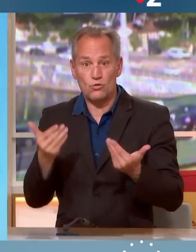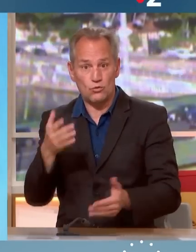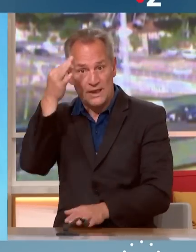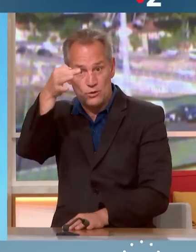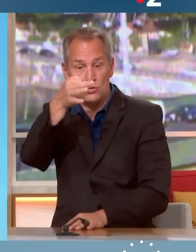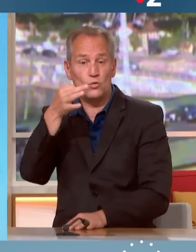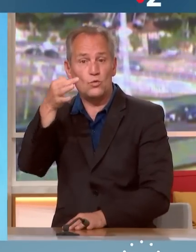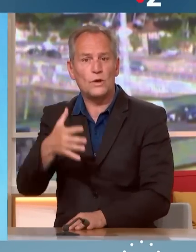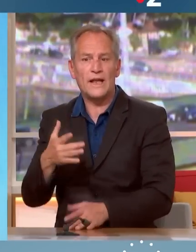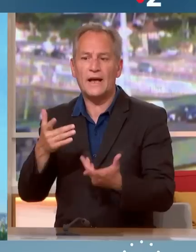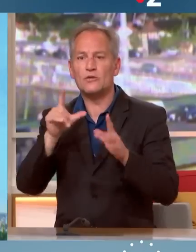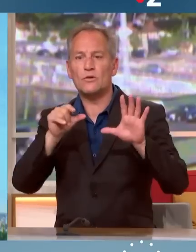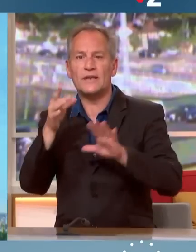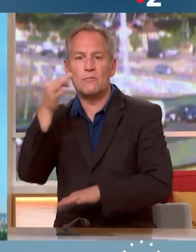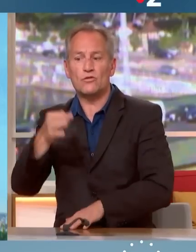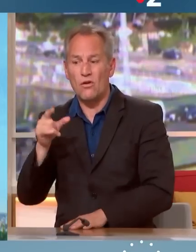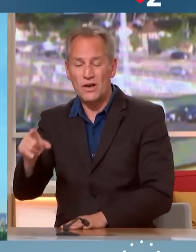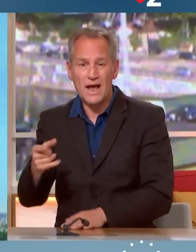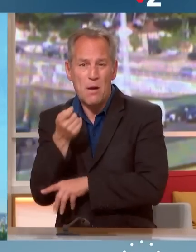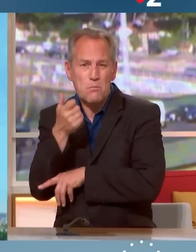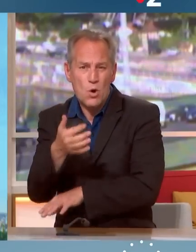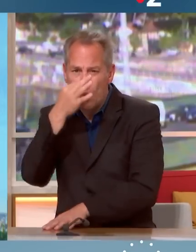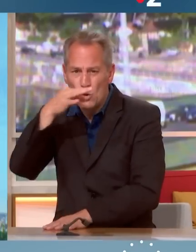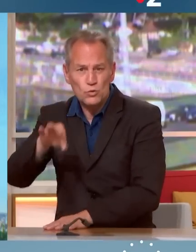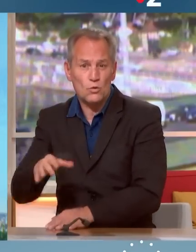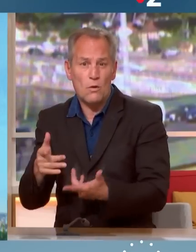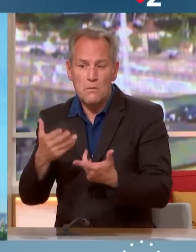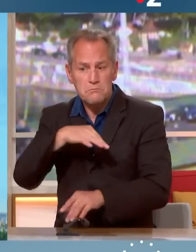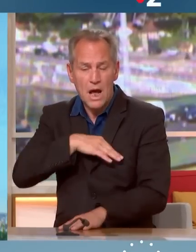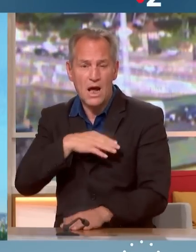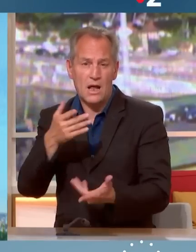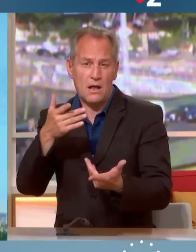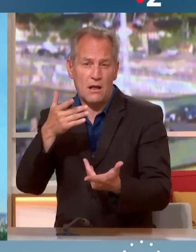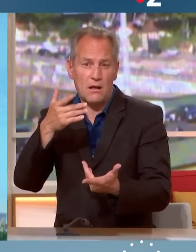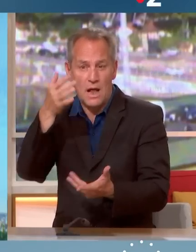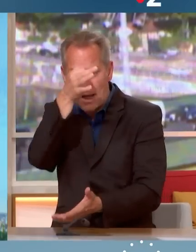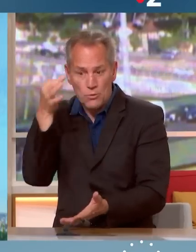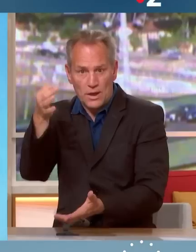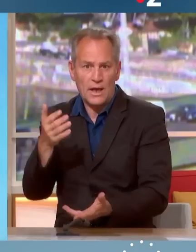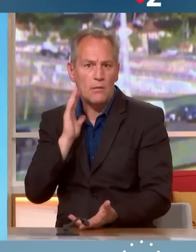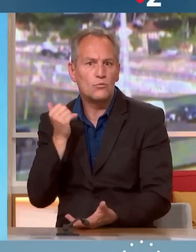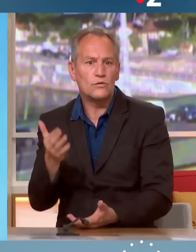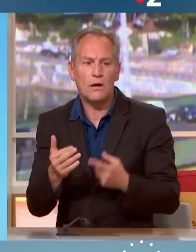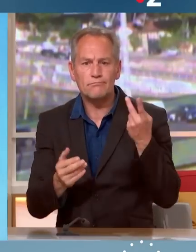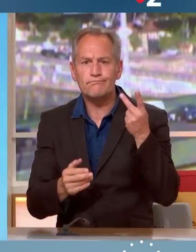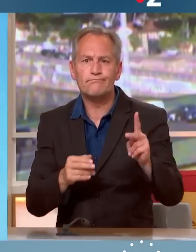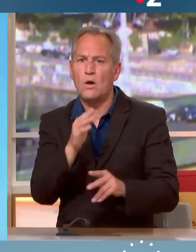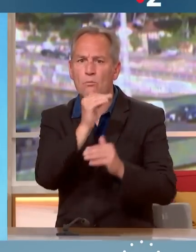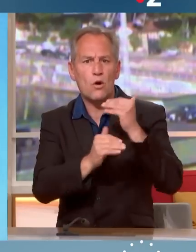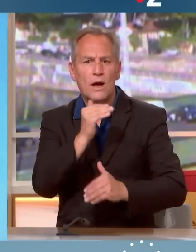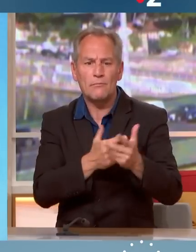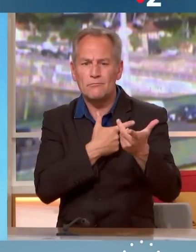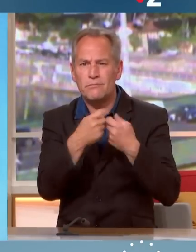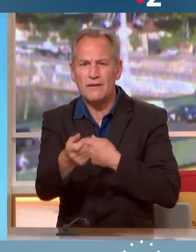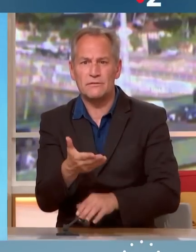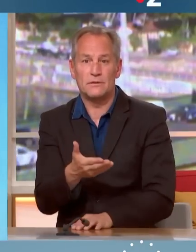que très peu de carbone. C'est une des énergies qui émet le moins de carbone. Alors comment on fait ? Son programme n'a pas de sens. Et quand il dit qu'il va remplacer